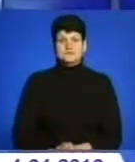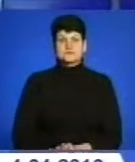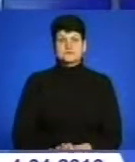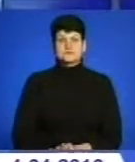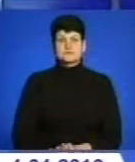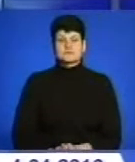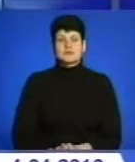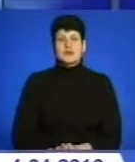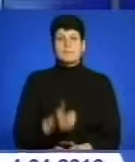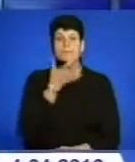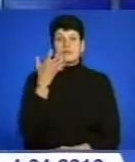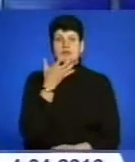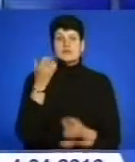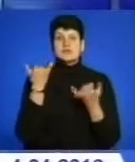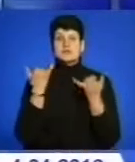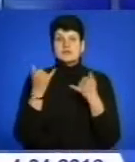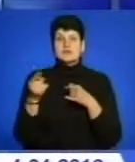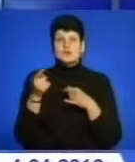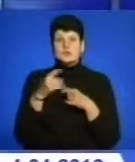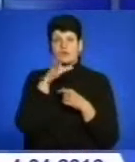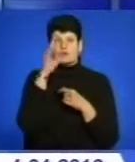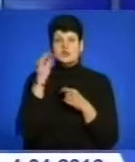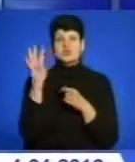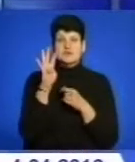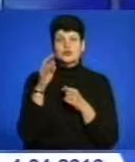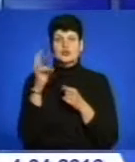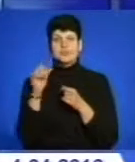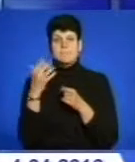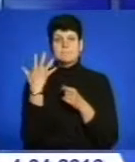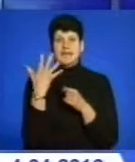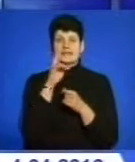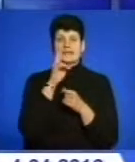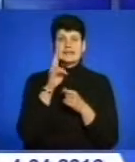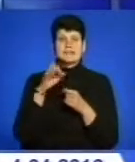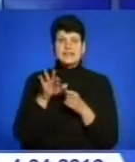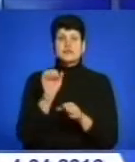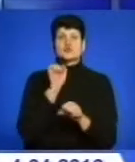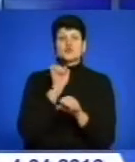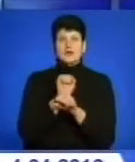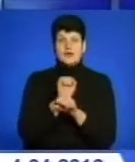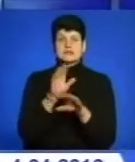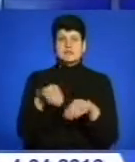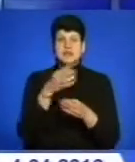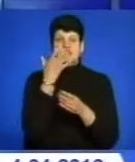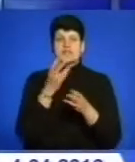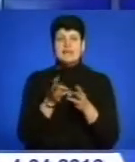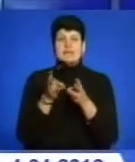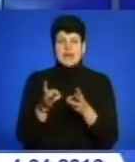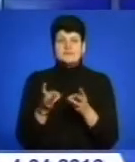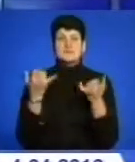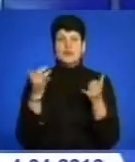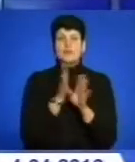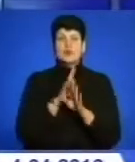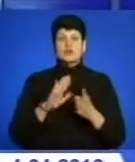Через потепління сьогодні у Тернополі вночі з 4 на 5 квітня централізовано призупиняється подача тепла. Наразі погодні